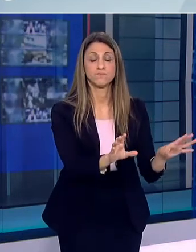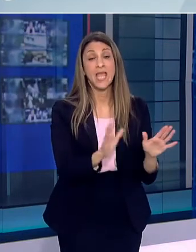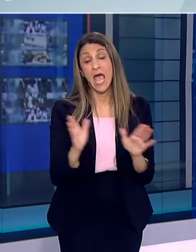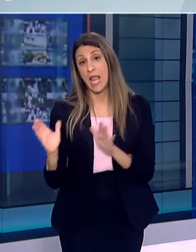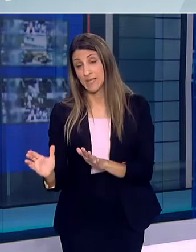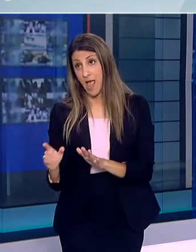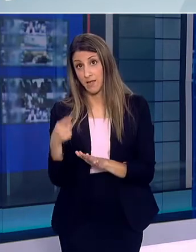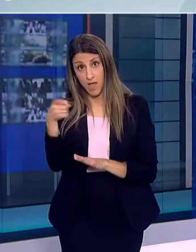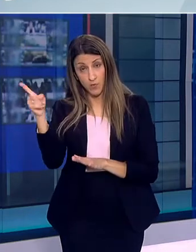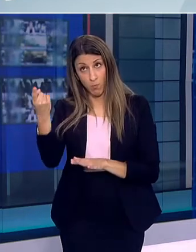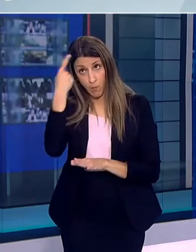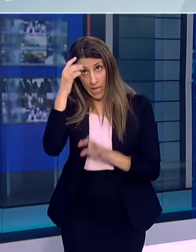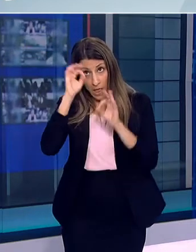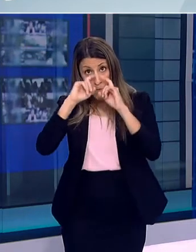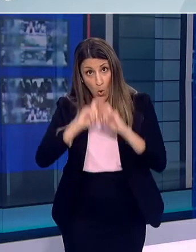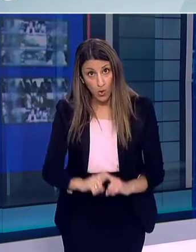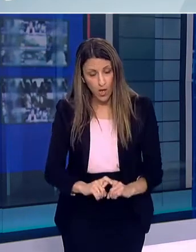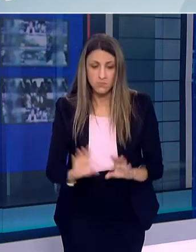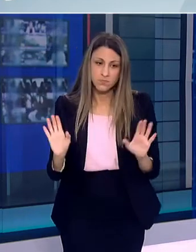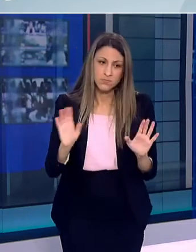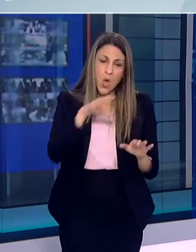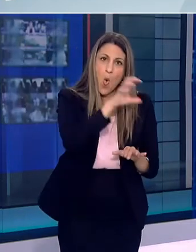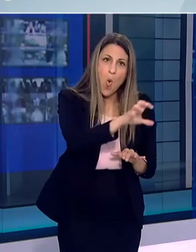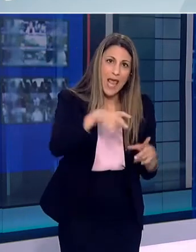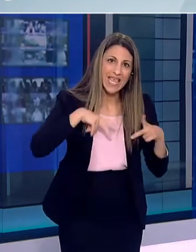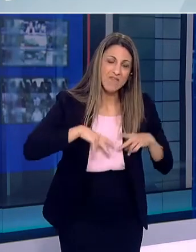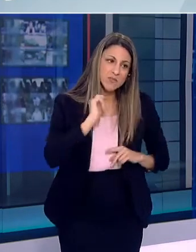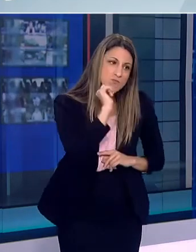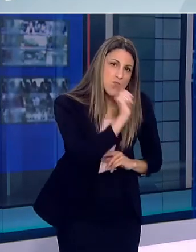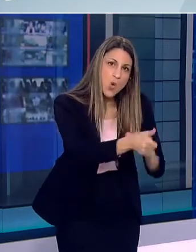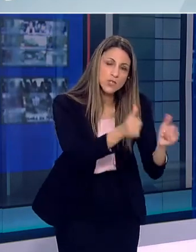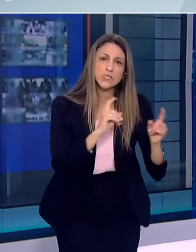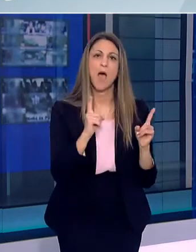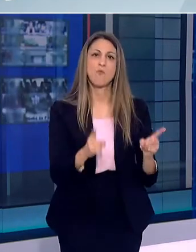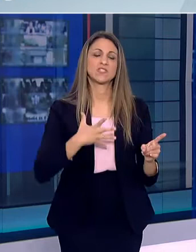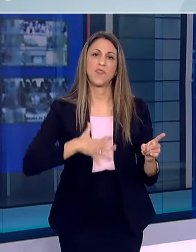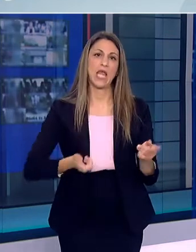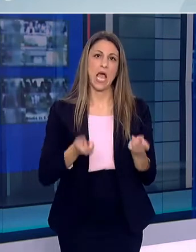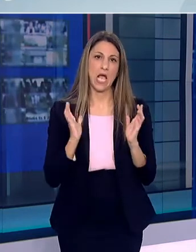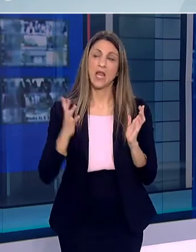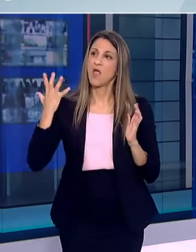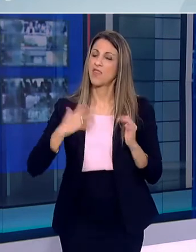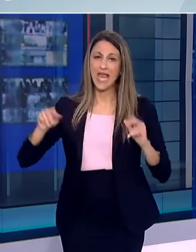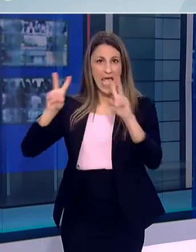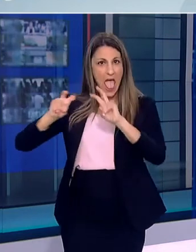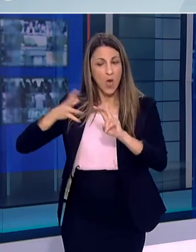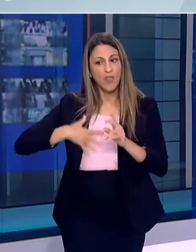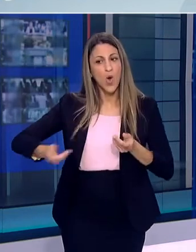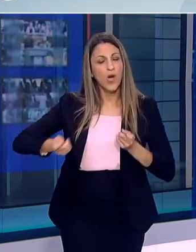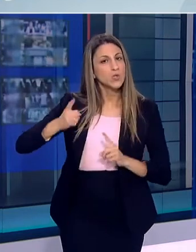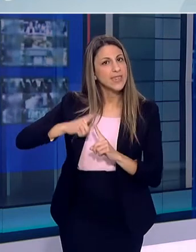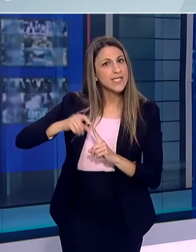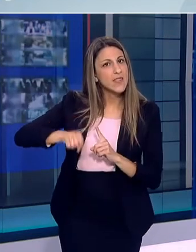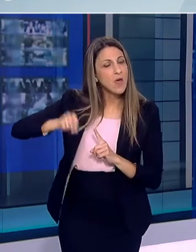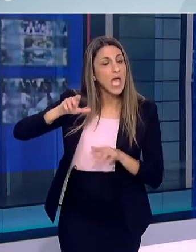χώρα να εισηγηθεί, να πραγματοποιήσει ελέγχους είτε αυτή είναι δειγματοληπτική είτε είναι περισσότερη ανάλογα με ένα βαθμό κινδύνου και εκτίμηση κινδύνου για τη